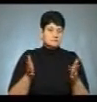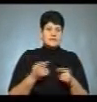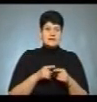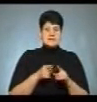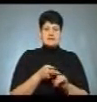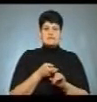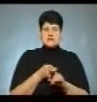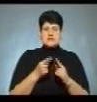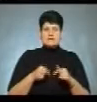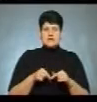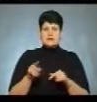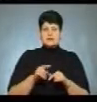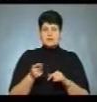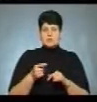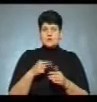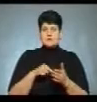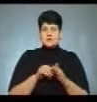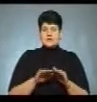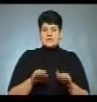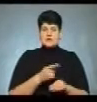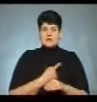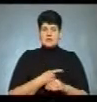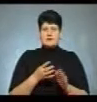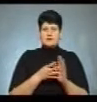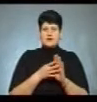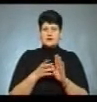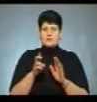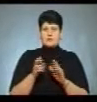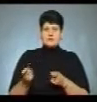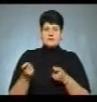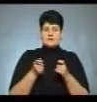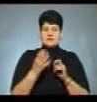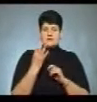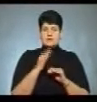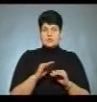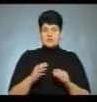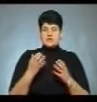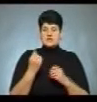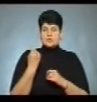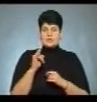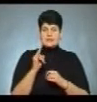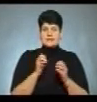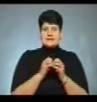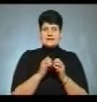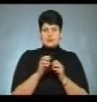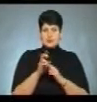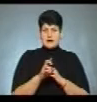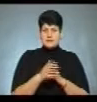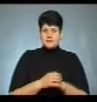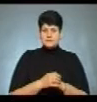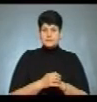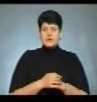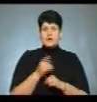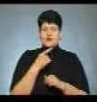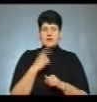відділення Тернопільської міської дитячої лікарні, до якого 9 березня поступили четверо дітей. ще одна дитина 10 березня, повідомляє